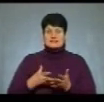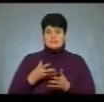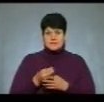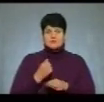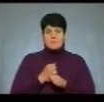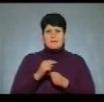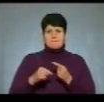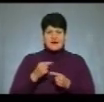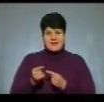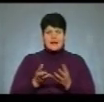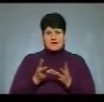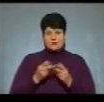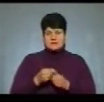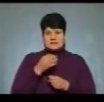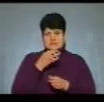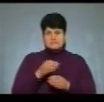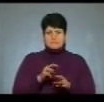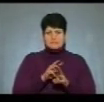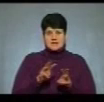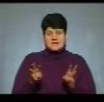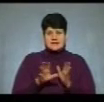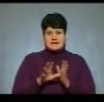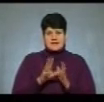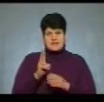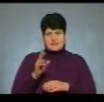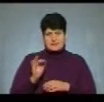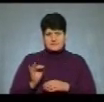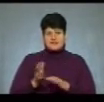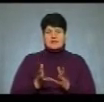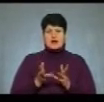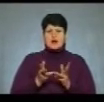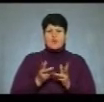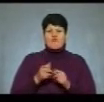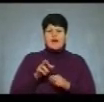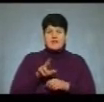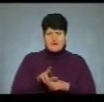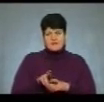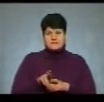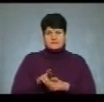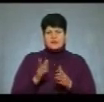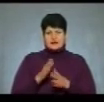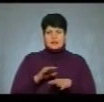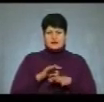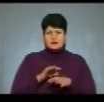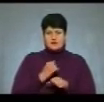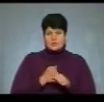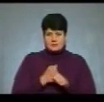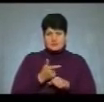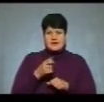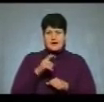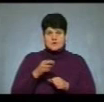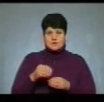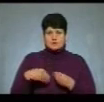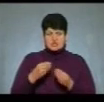зроблять перерахунок, пояснив міністр енергетики Ігор Насалик. «Нарахування, які проводили газопостачальні